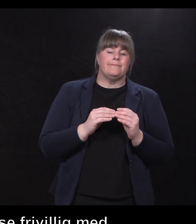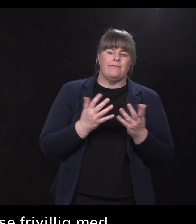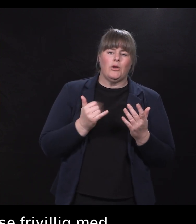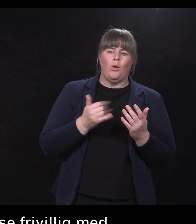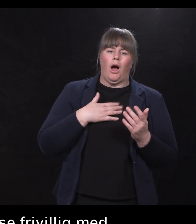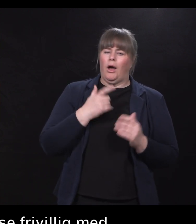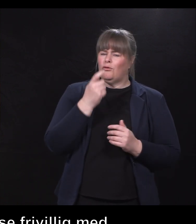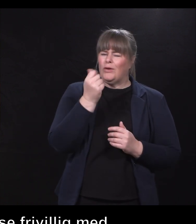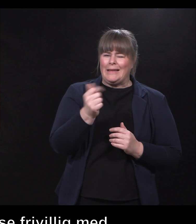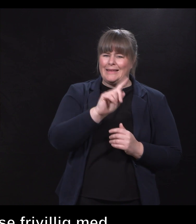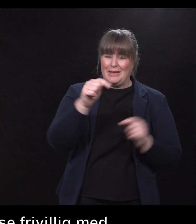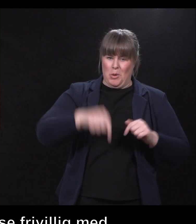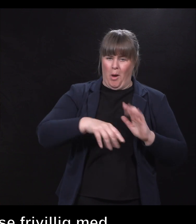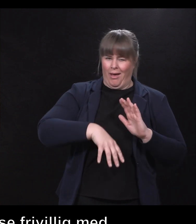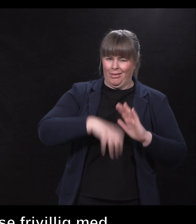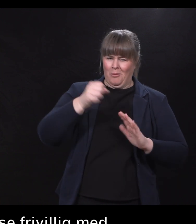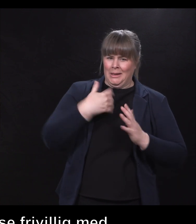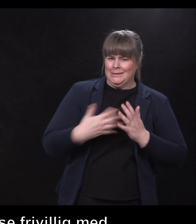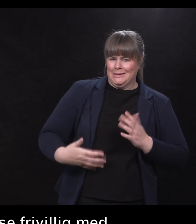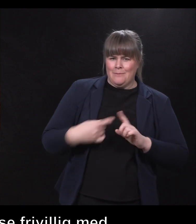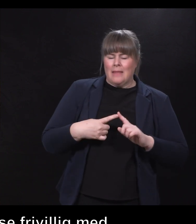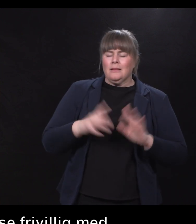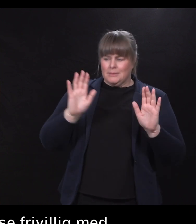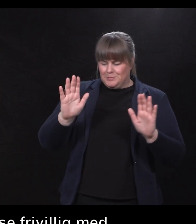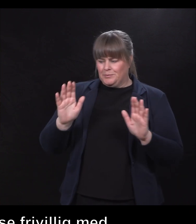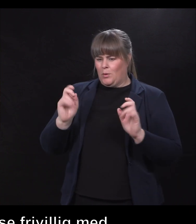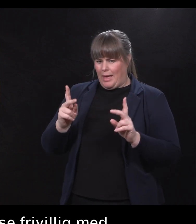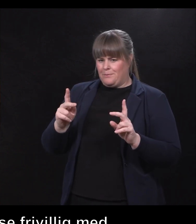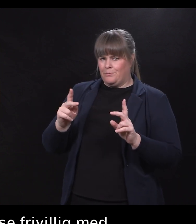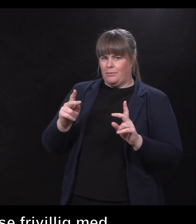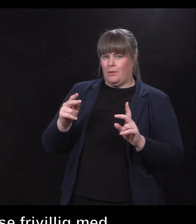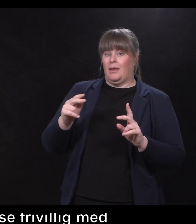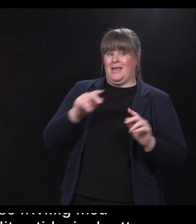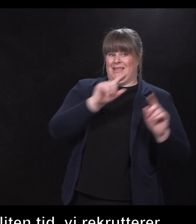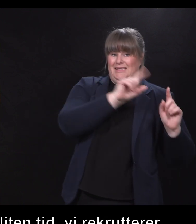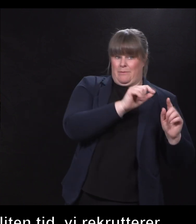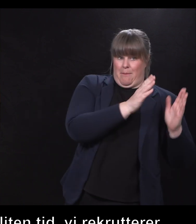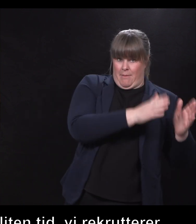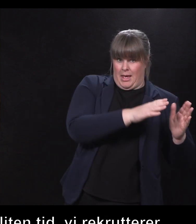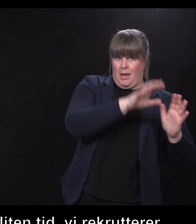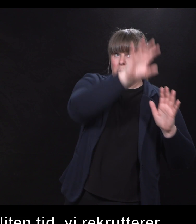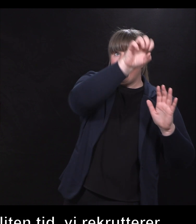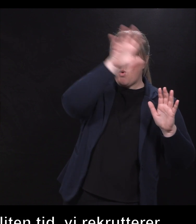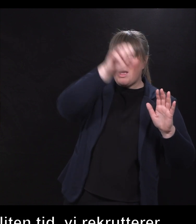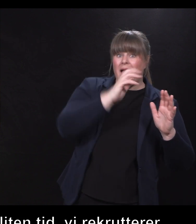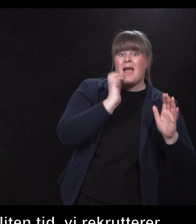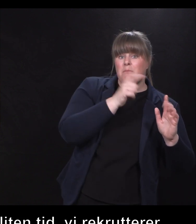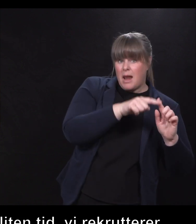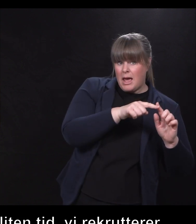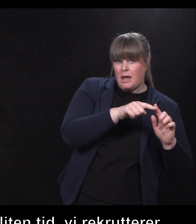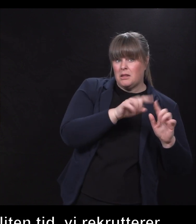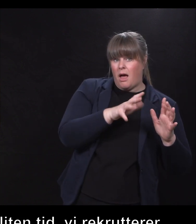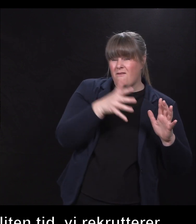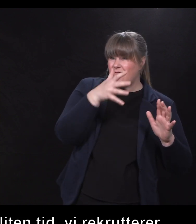på dette. Jeg skal ikke gå inn på det, men vi rekrutterer jo i september når vi plukker epler, så er det jo et sted mellom 500 og 800